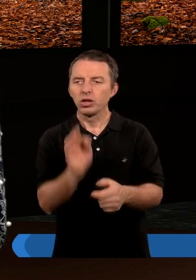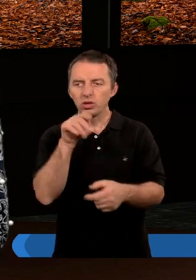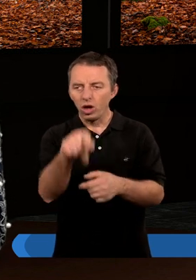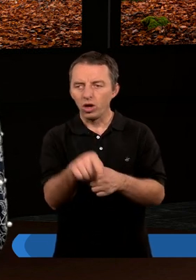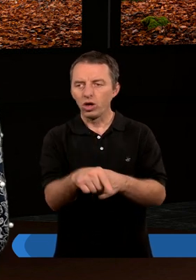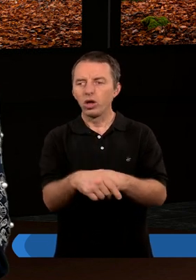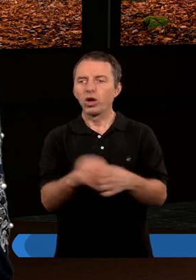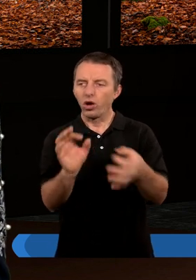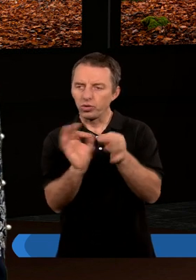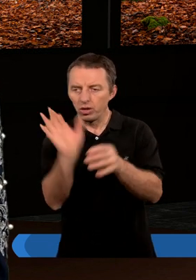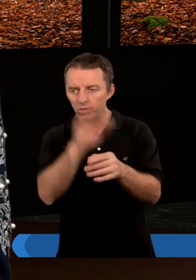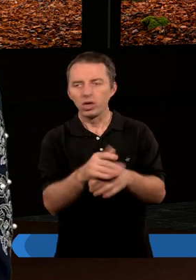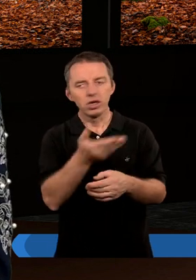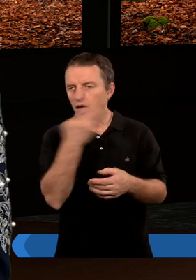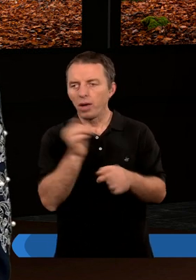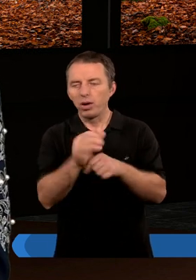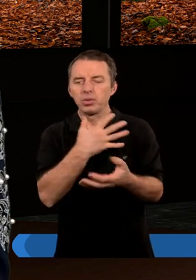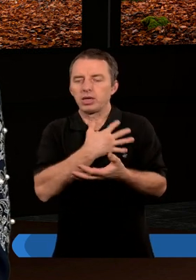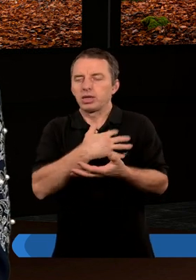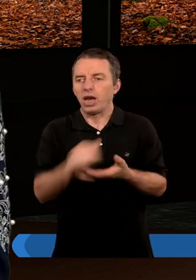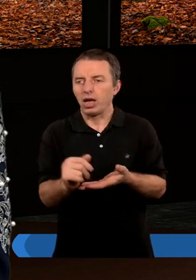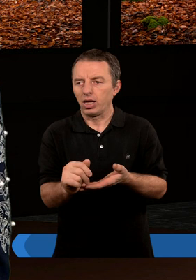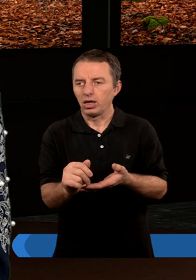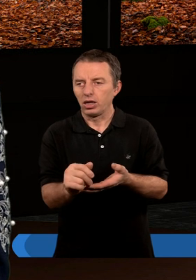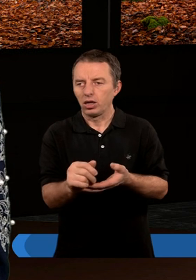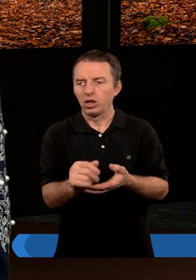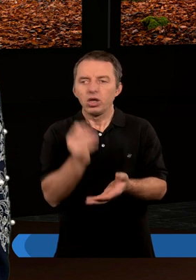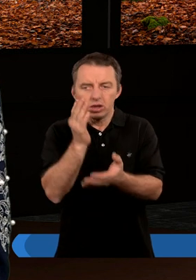Taką motywacją do kontaktu z Panem Bogiem nie ma być strach,